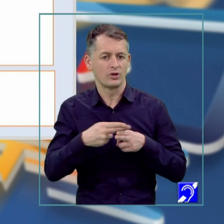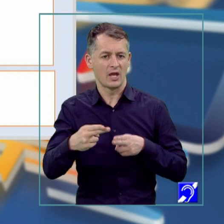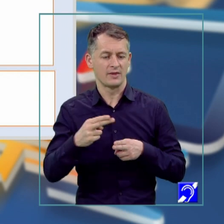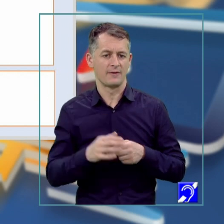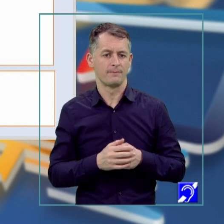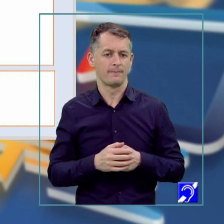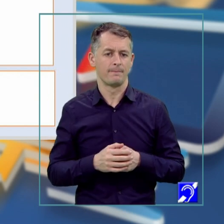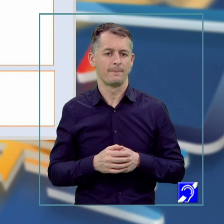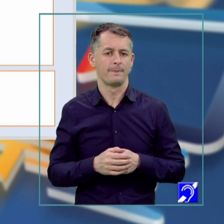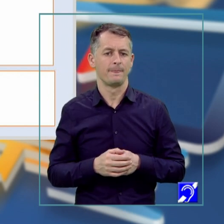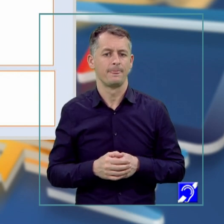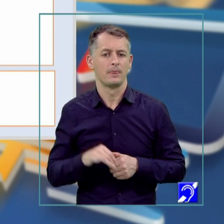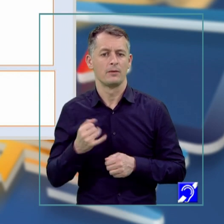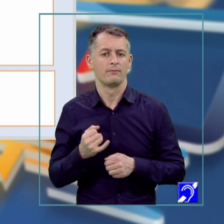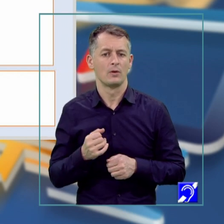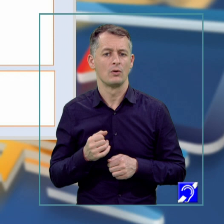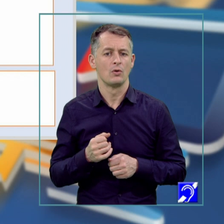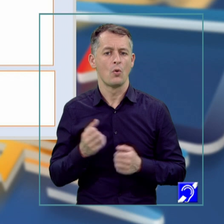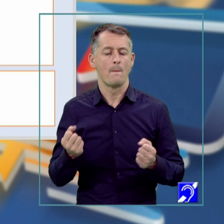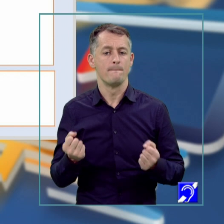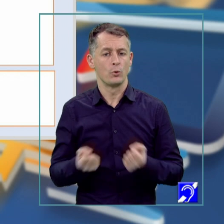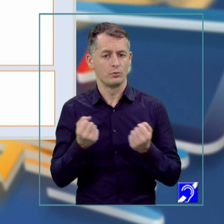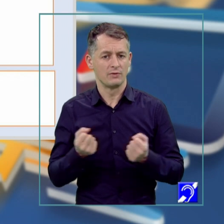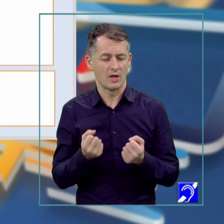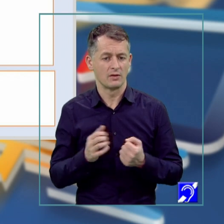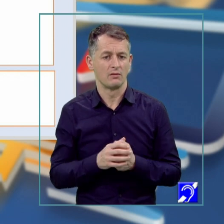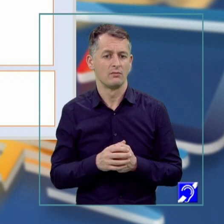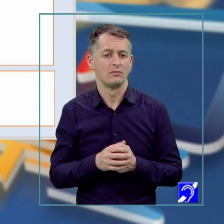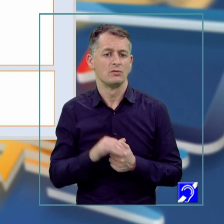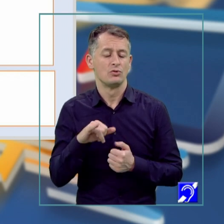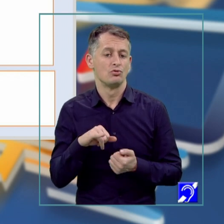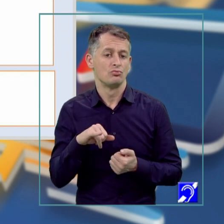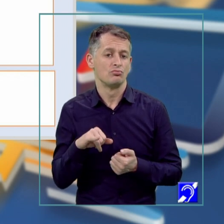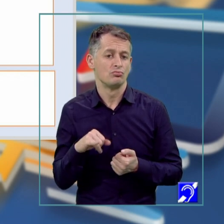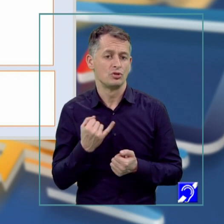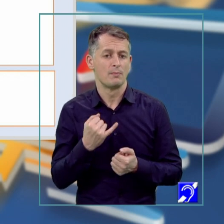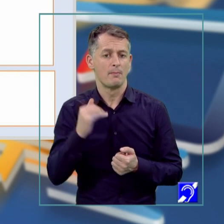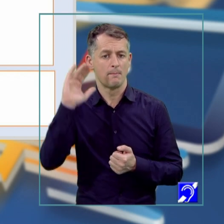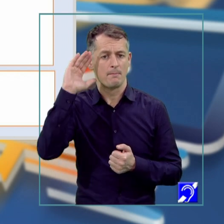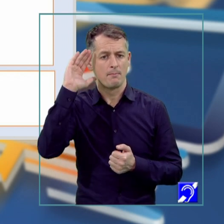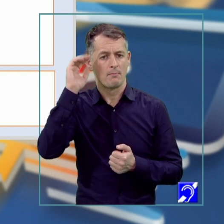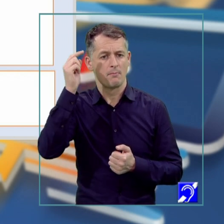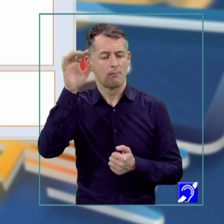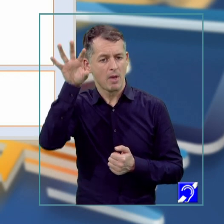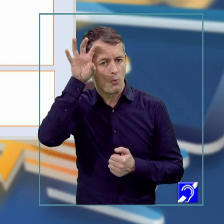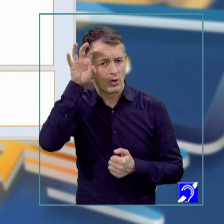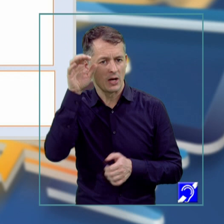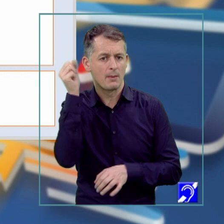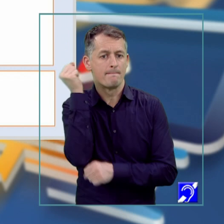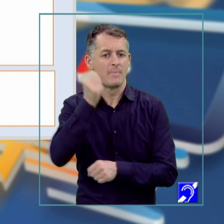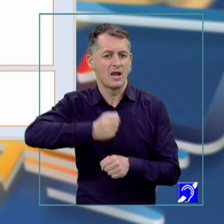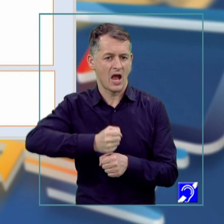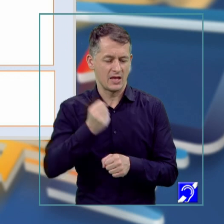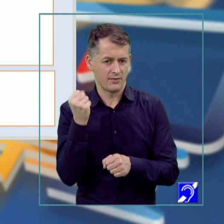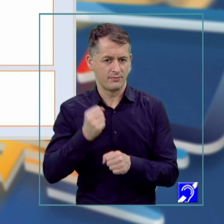productivitate, însemnând că numărul de repetiții este mult mai mic și cea mecanică, în care practic învățăm forma cuvintelor, însă nu